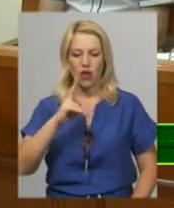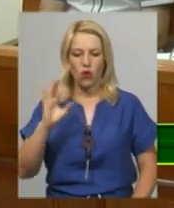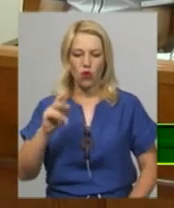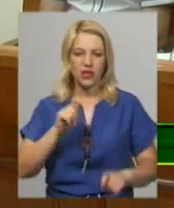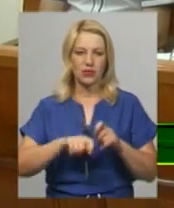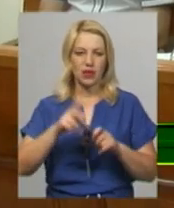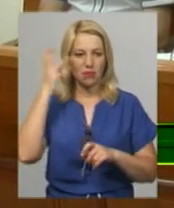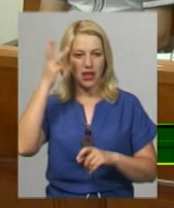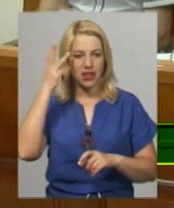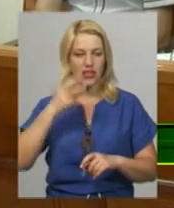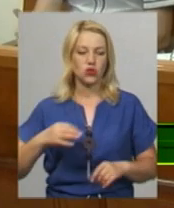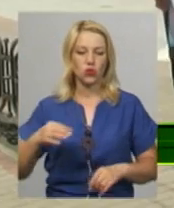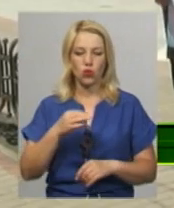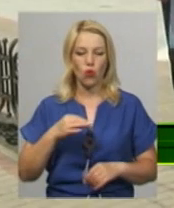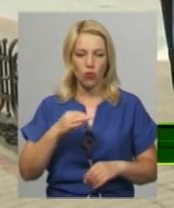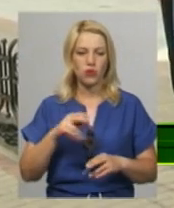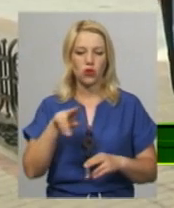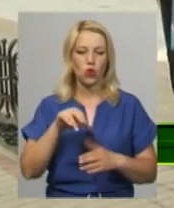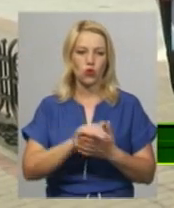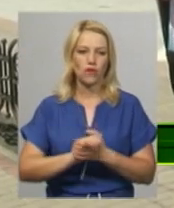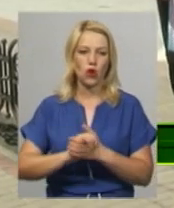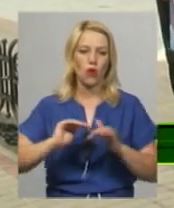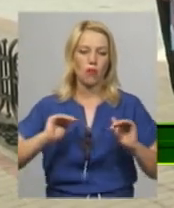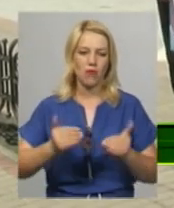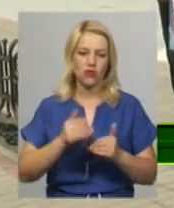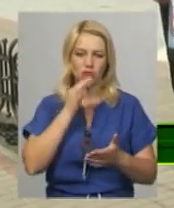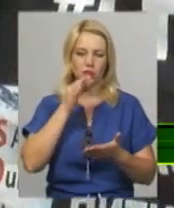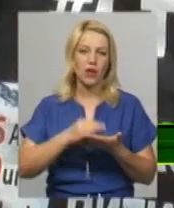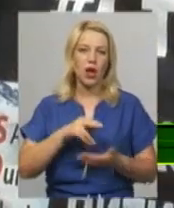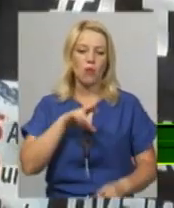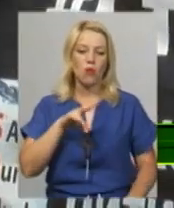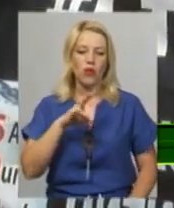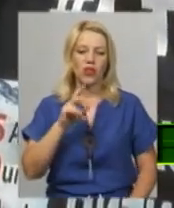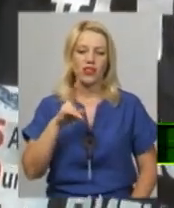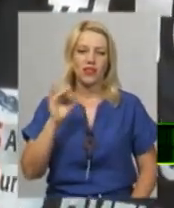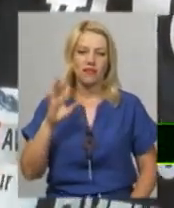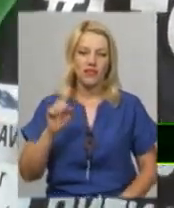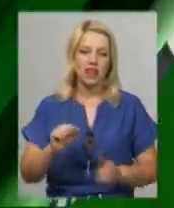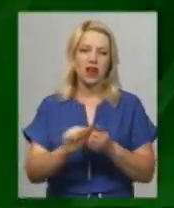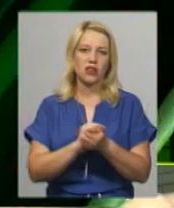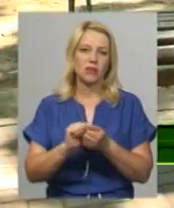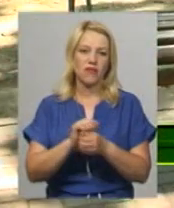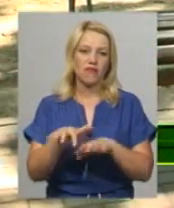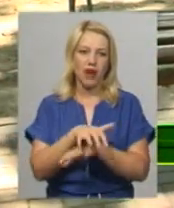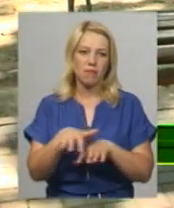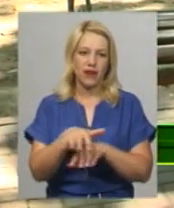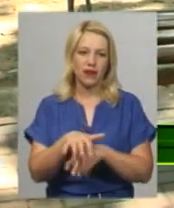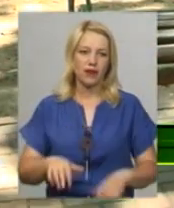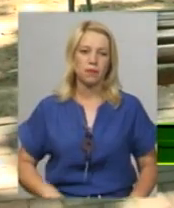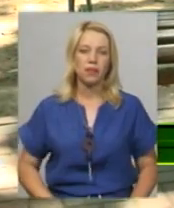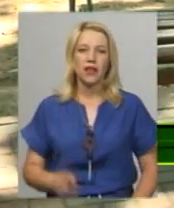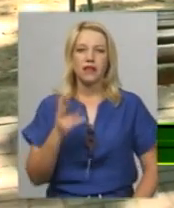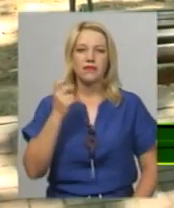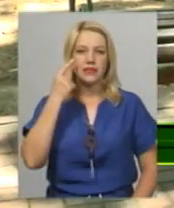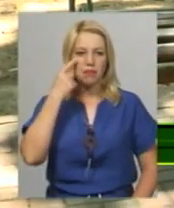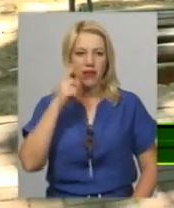області до Товариства з обмеженою відповідальністю «Поніньківська картонно-паперова фабрика Україна». 200 балів